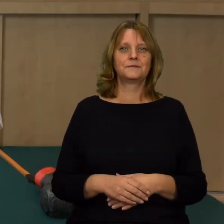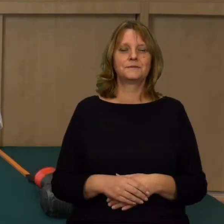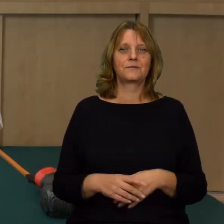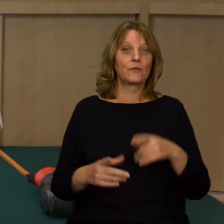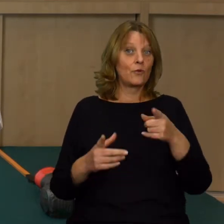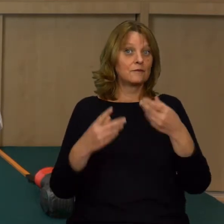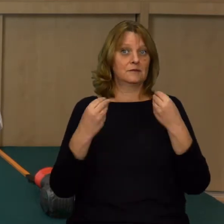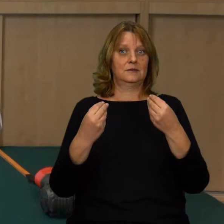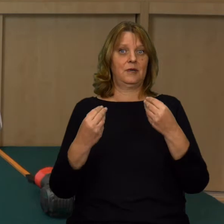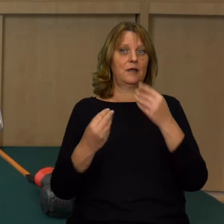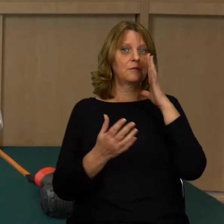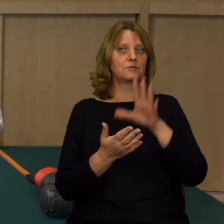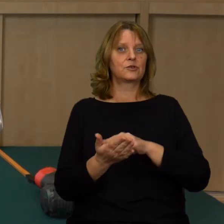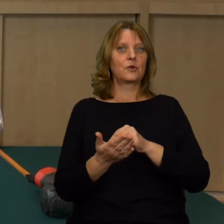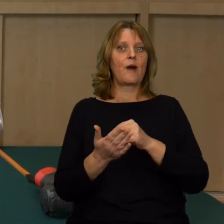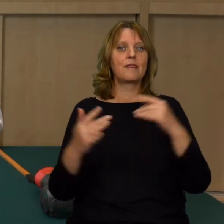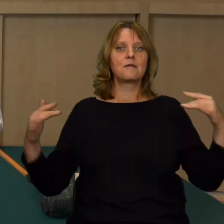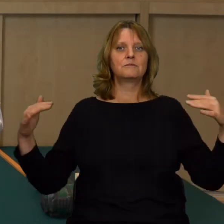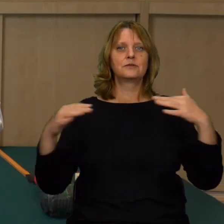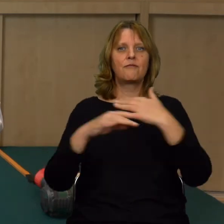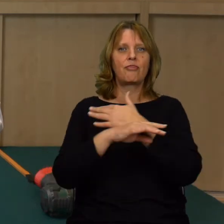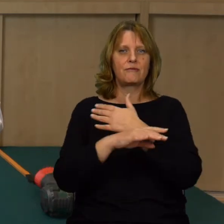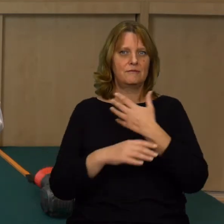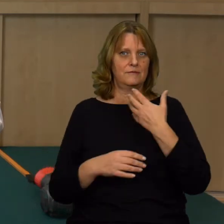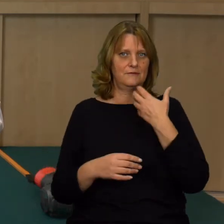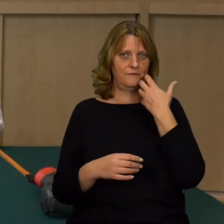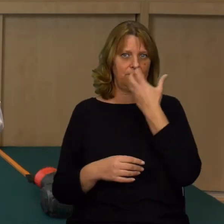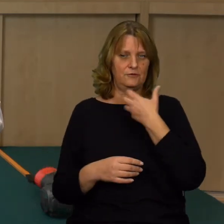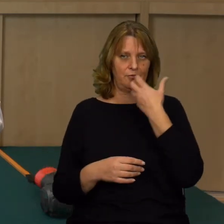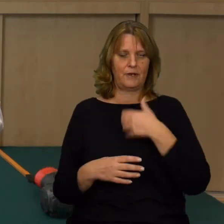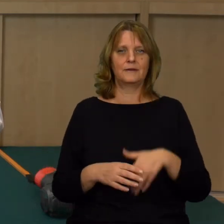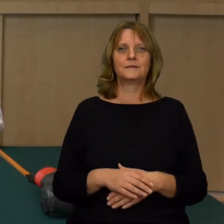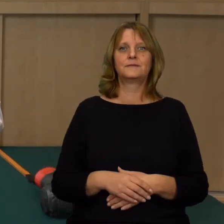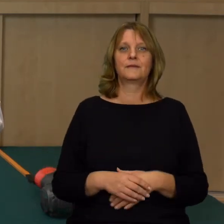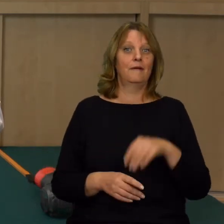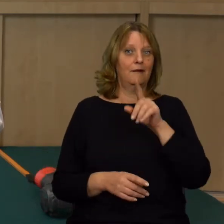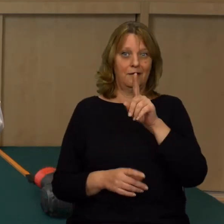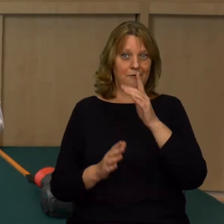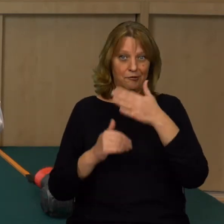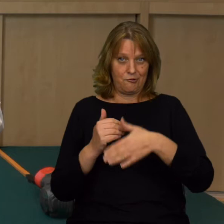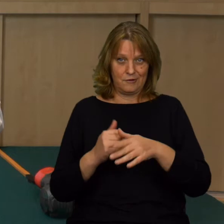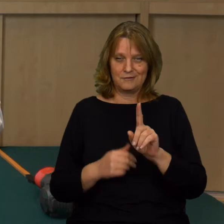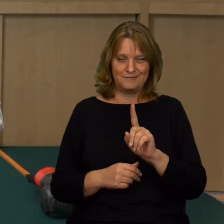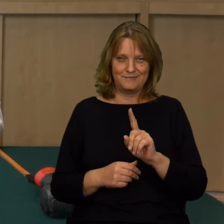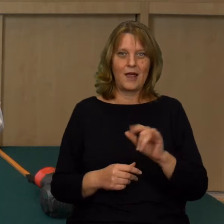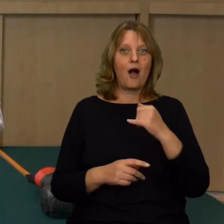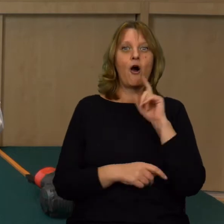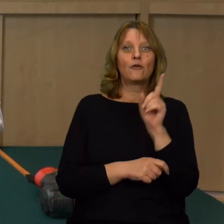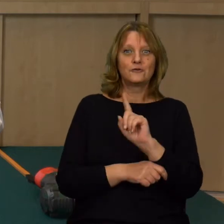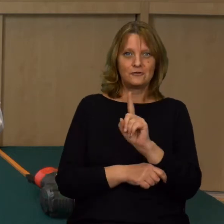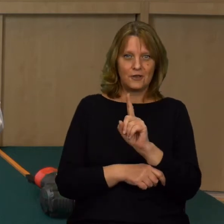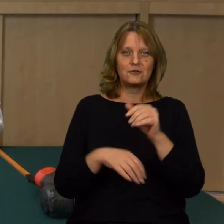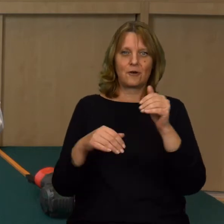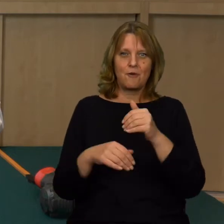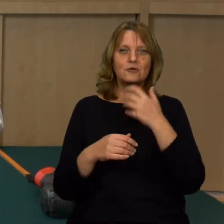doskonały przykład na przewodnictwo cieplne. Ale to nie koniec. Od świeczki można się